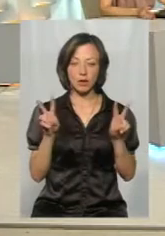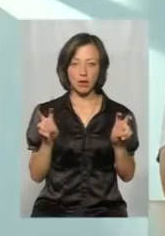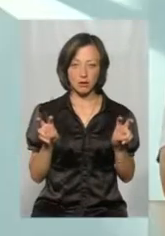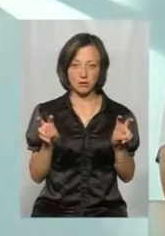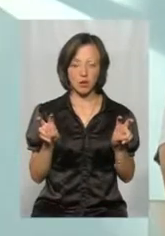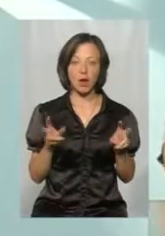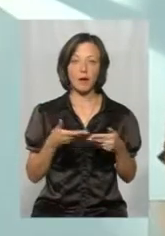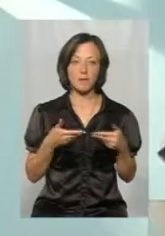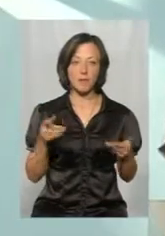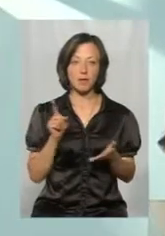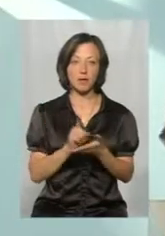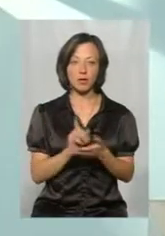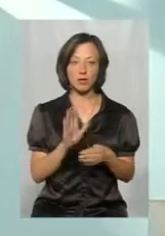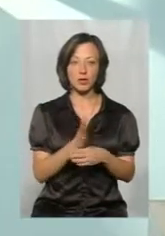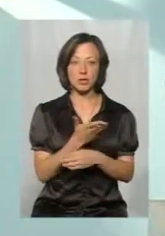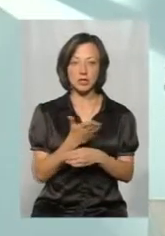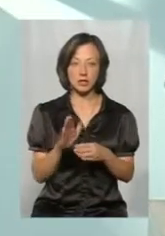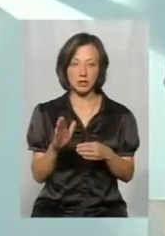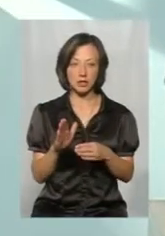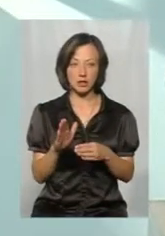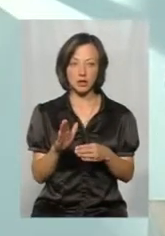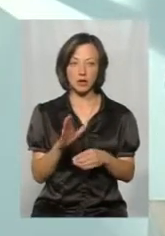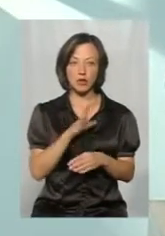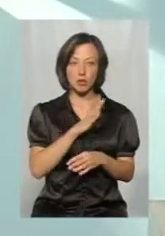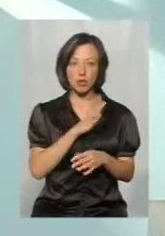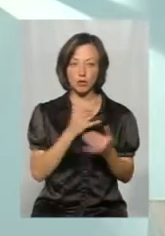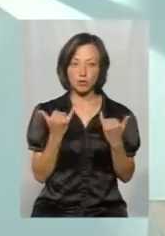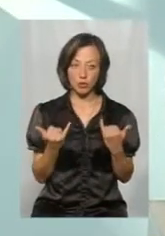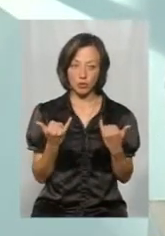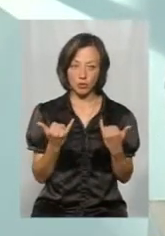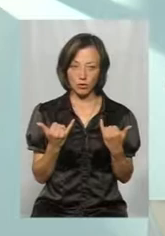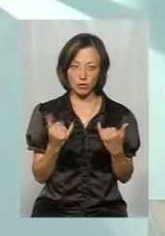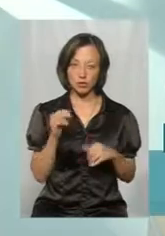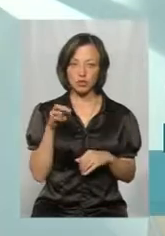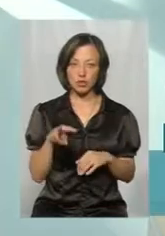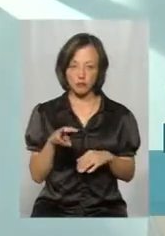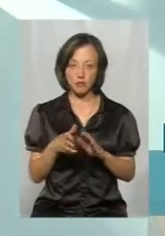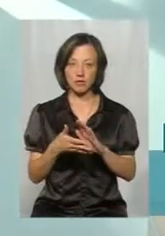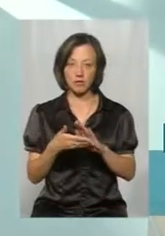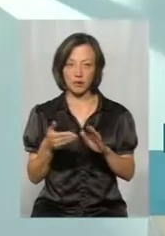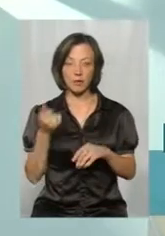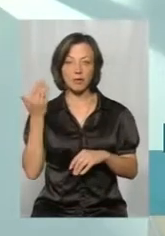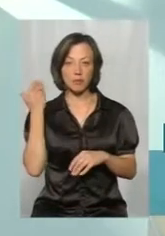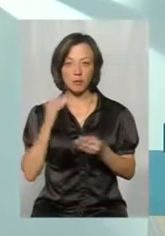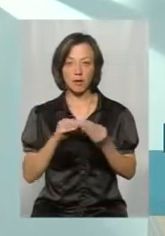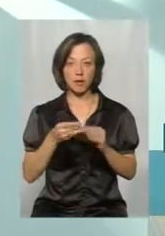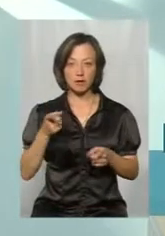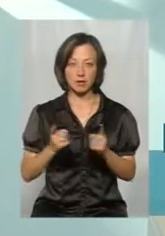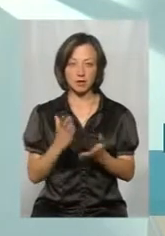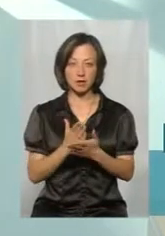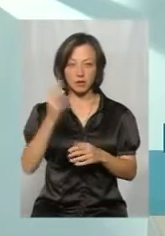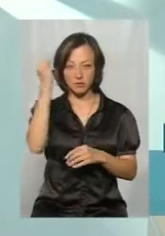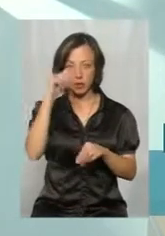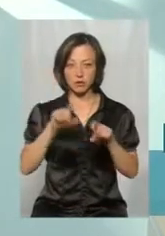так? То ми, мабуть, повинні розділити те, що було сьогодні, і чим воно викликалося, і ті проблеми, які насправді існують з